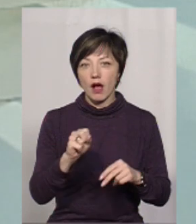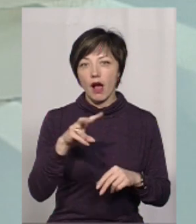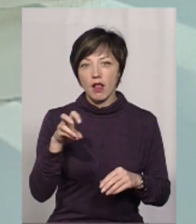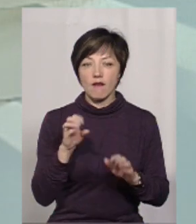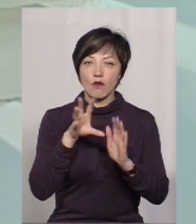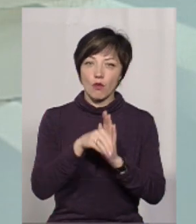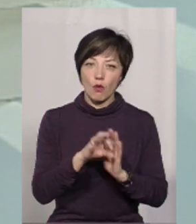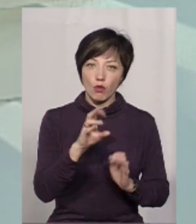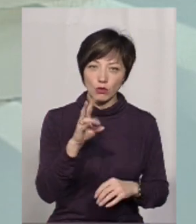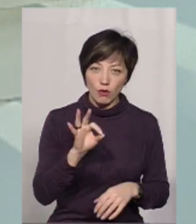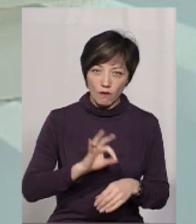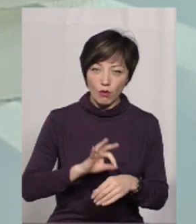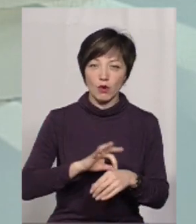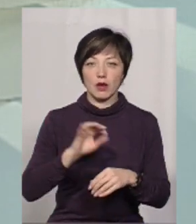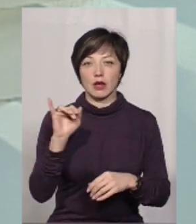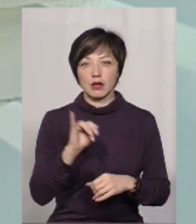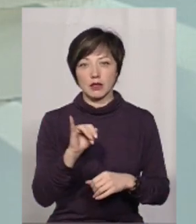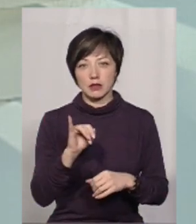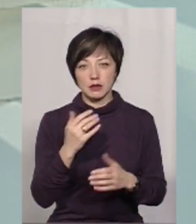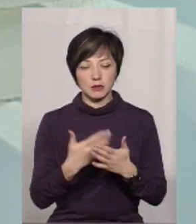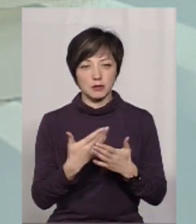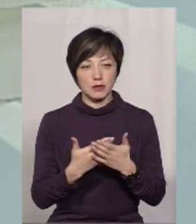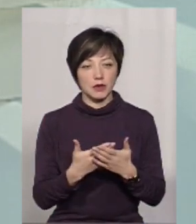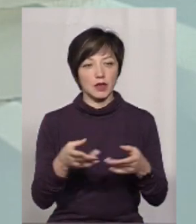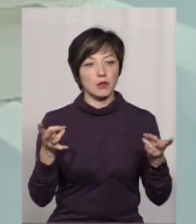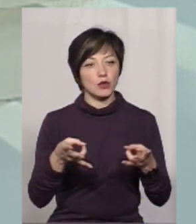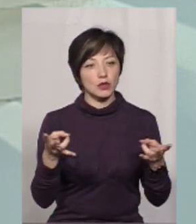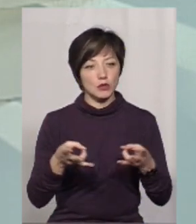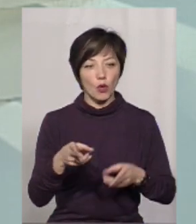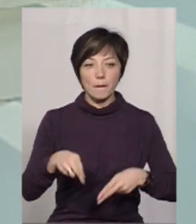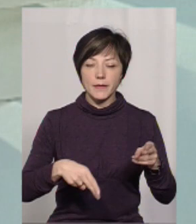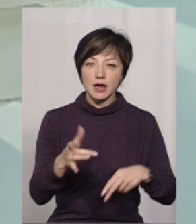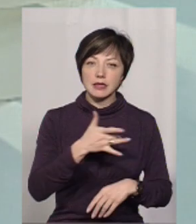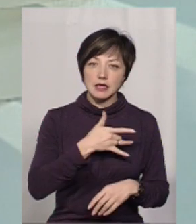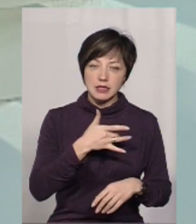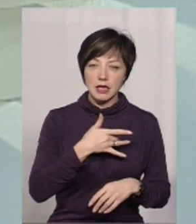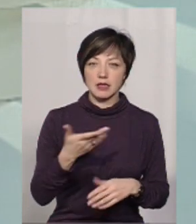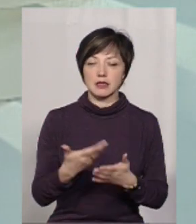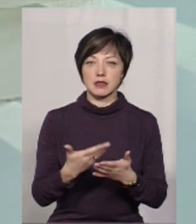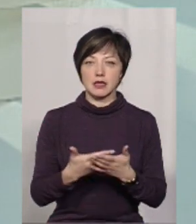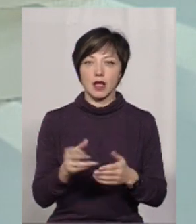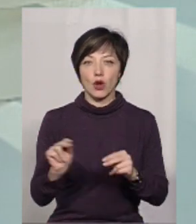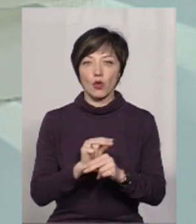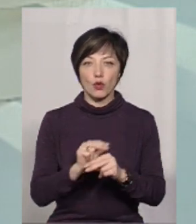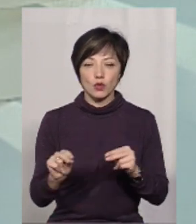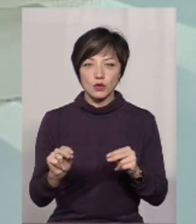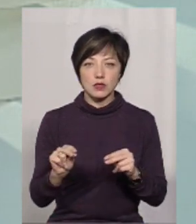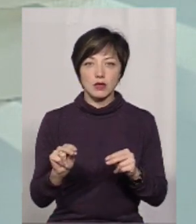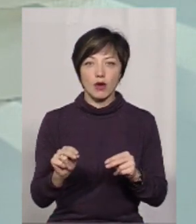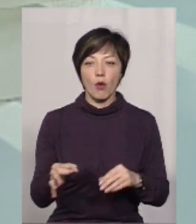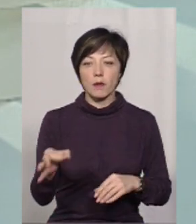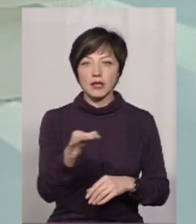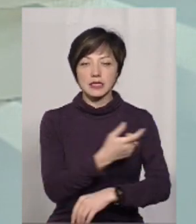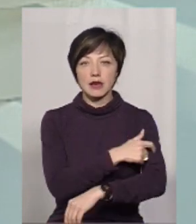сюди входили і онкохворі, і, скажімо, ті, які потребували операції на серці, які лікуються в